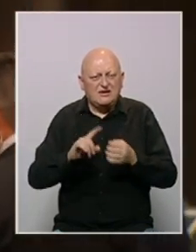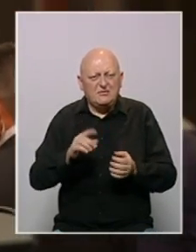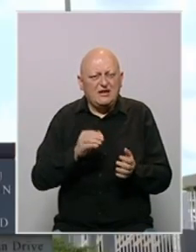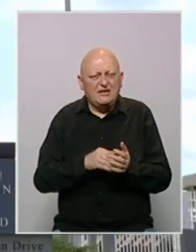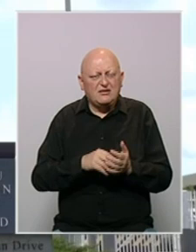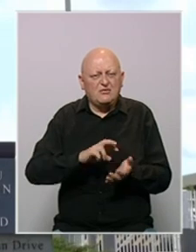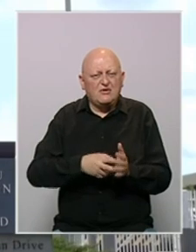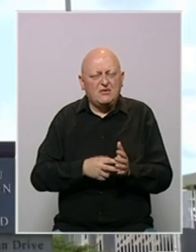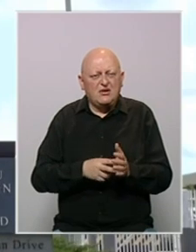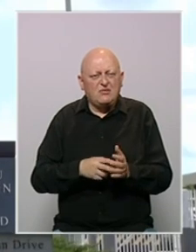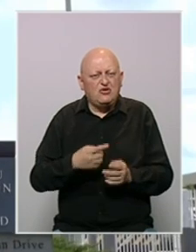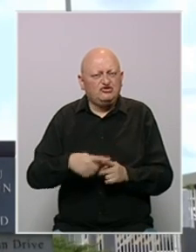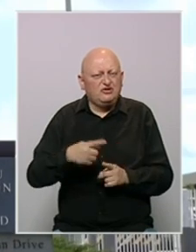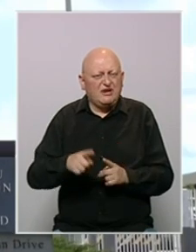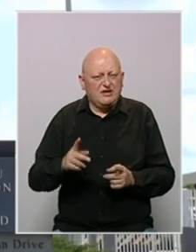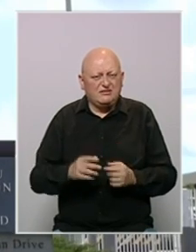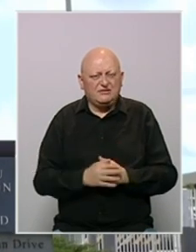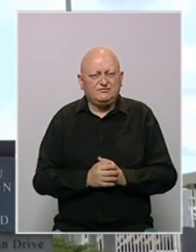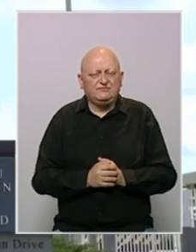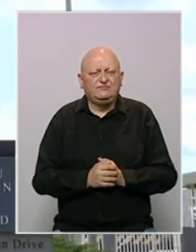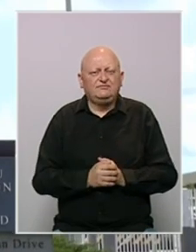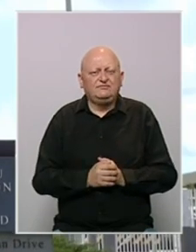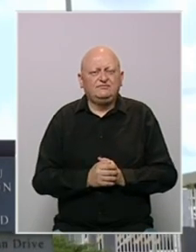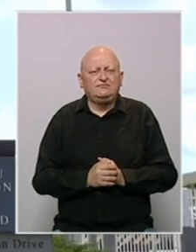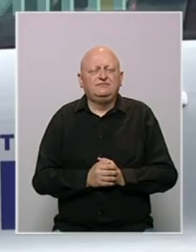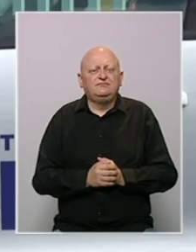istraga bila nepotrebna i politički motivisana.